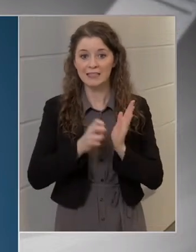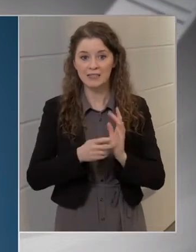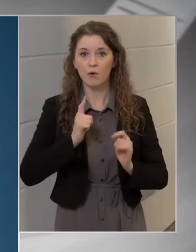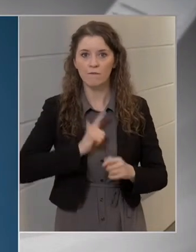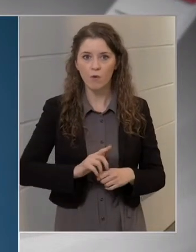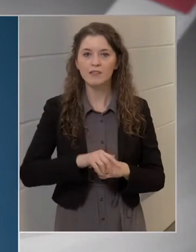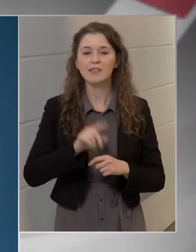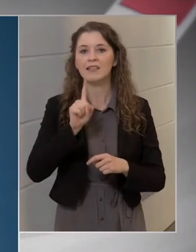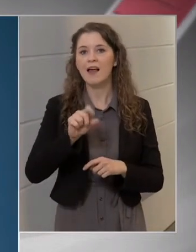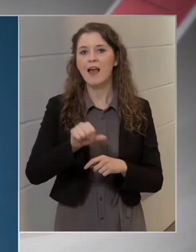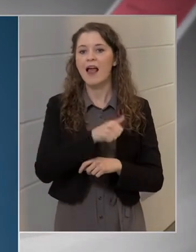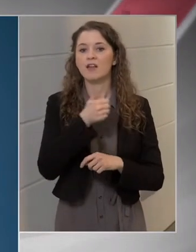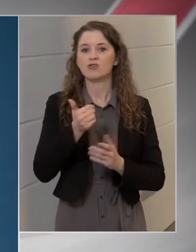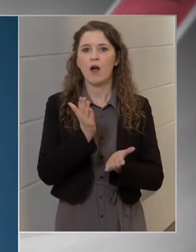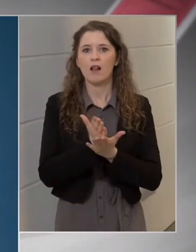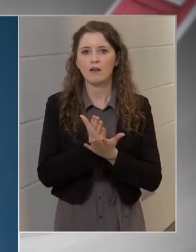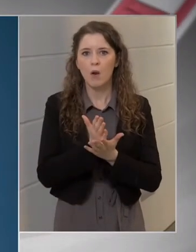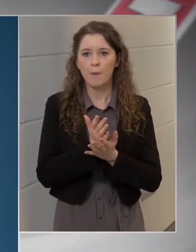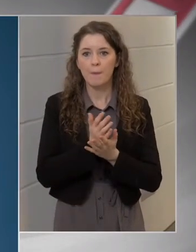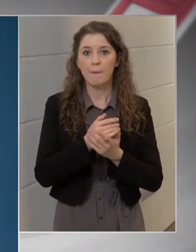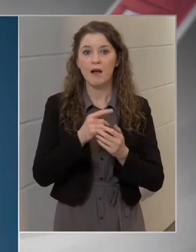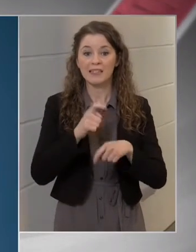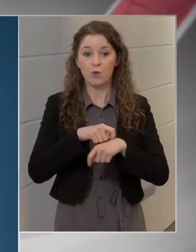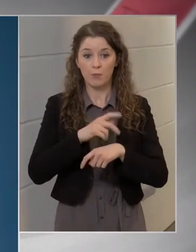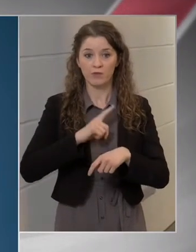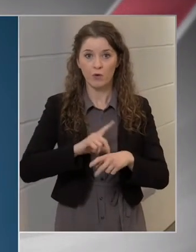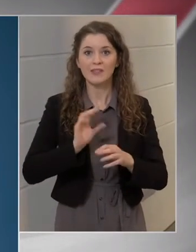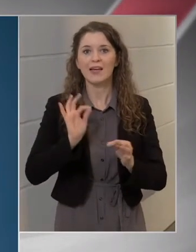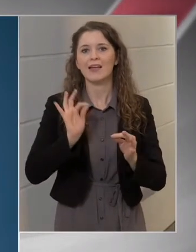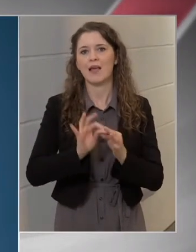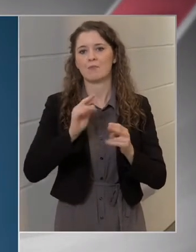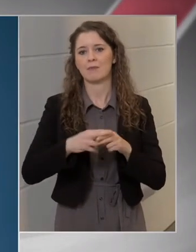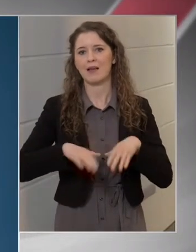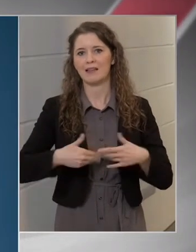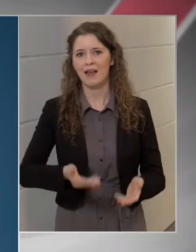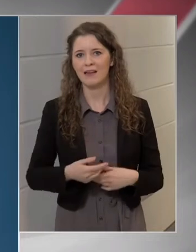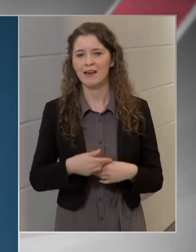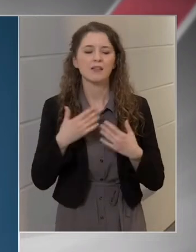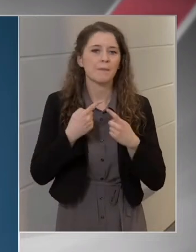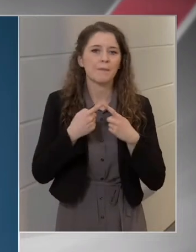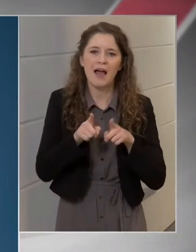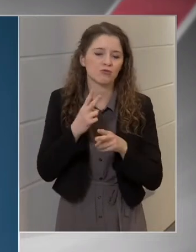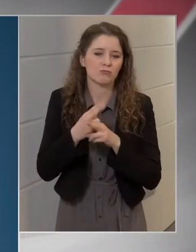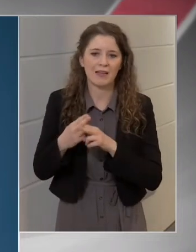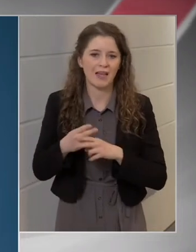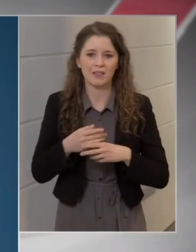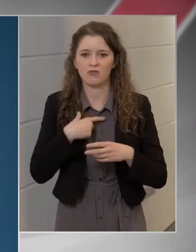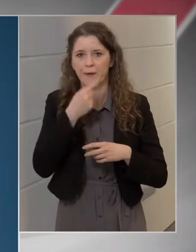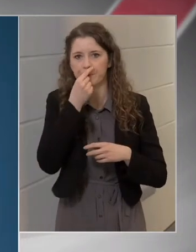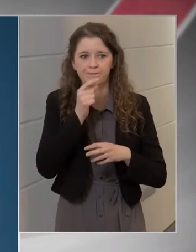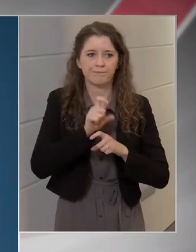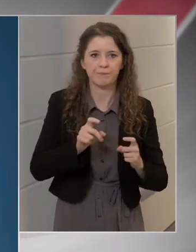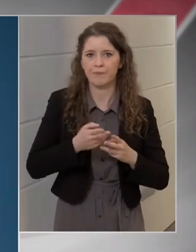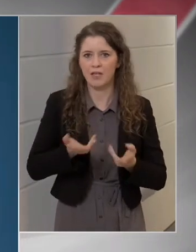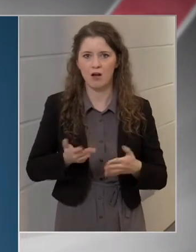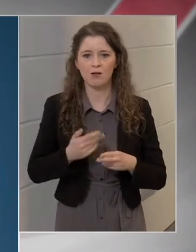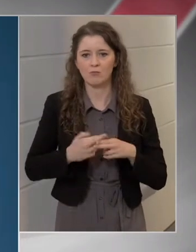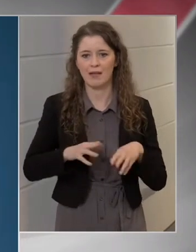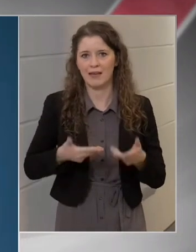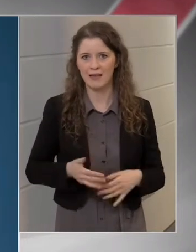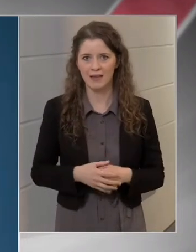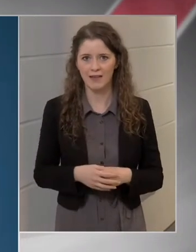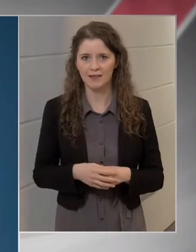első alkalommal voltak éppen betegek, akár másféle betegség miatt. Úgyhogy ezeket mind